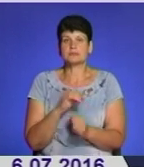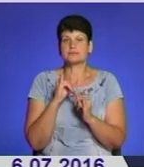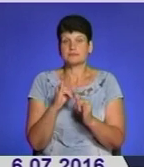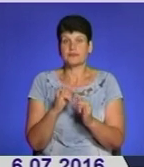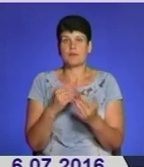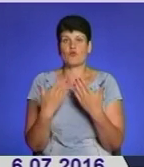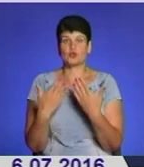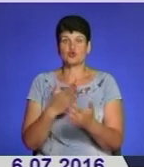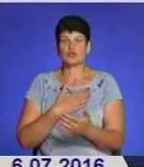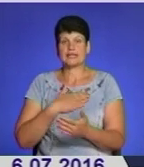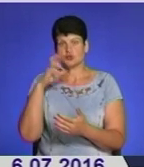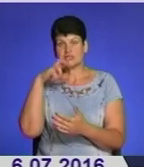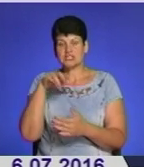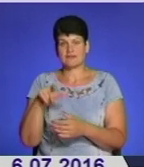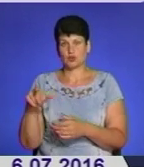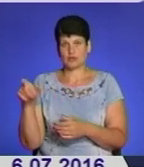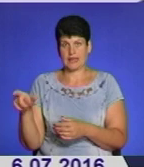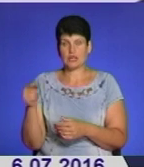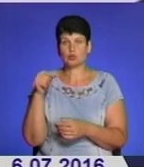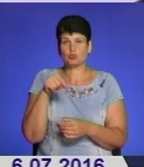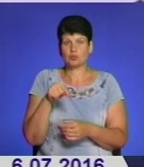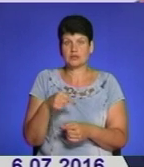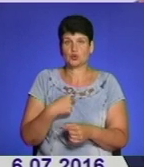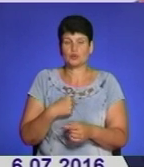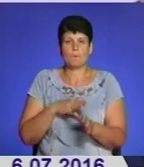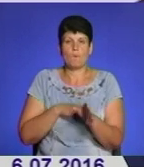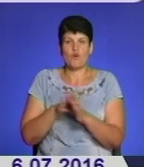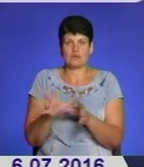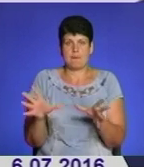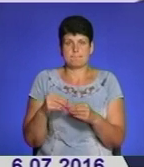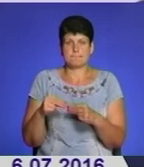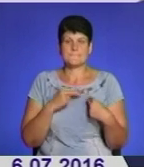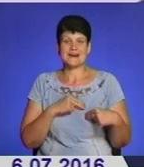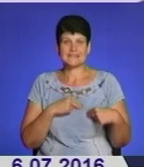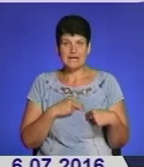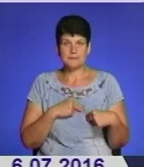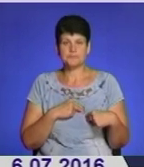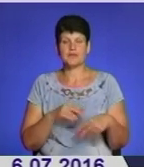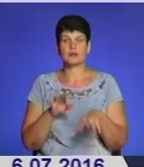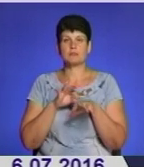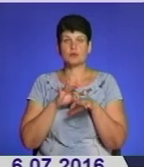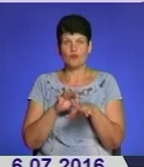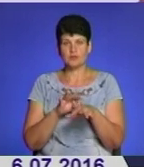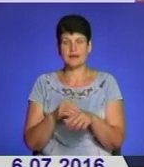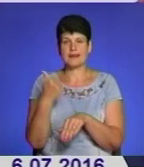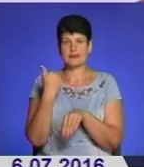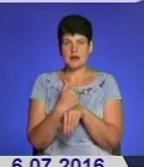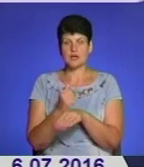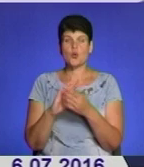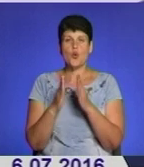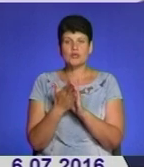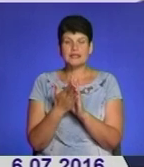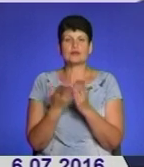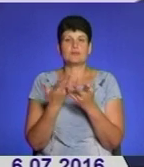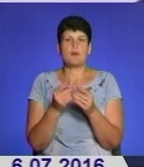відношенню до нашої держави і людей, тому ми тут є повними партнерами. І дуже добре, коли ми вийдемо про генеральну угоду, яку ми можемо дуже чітко